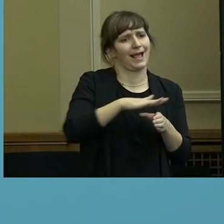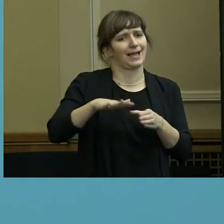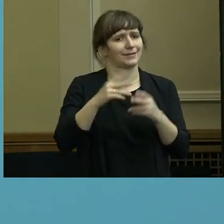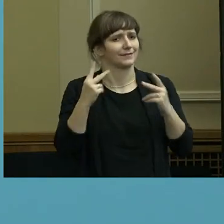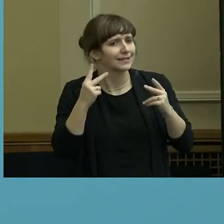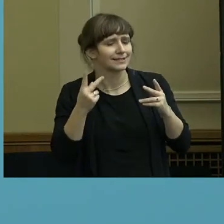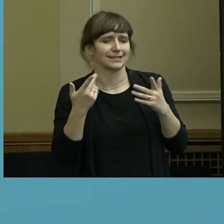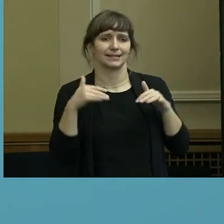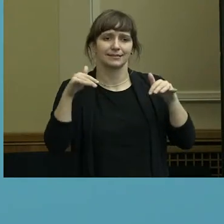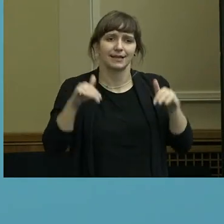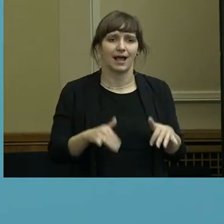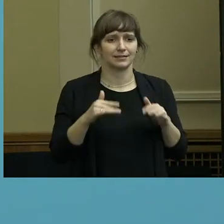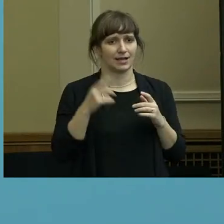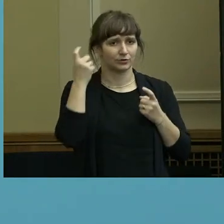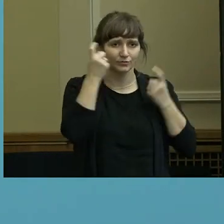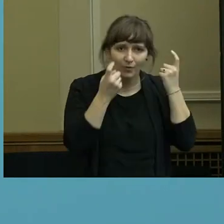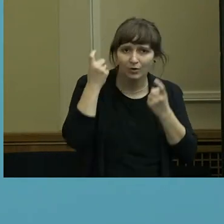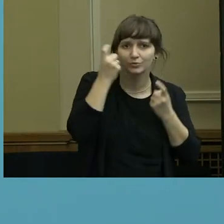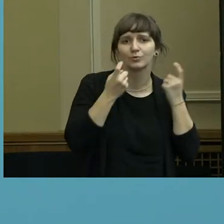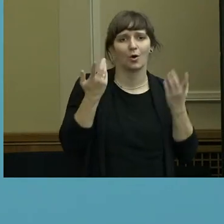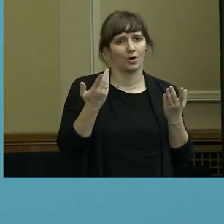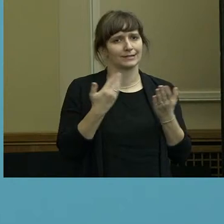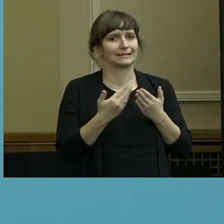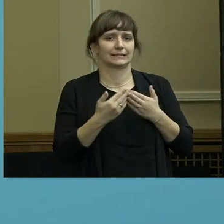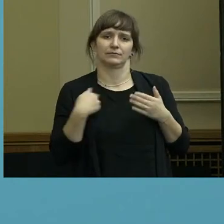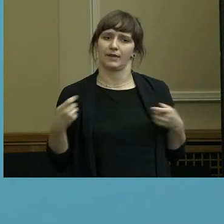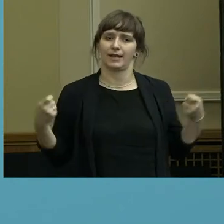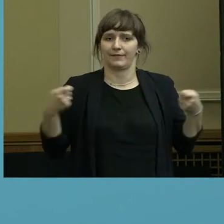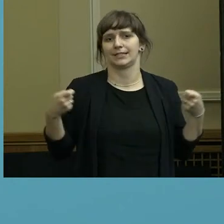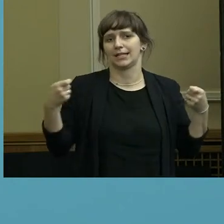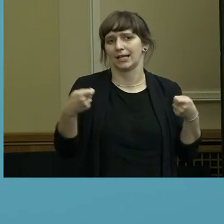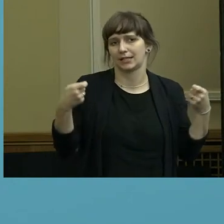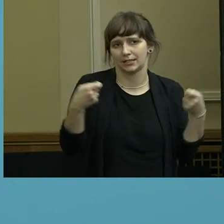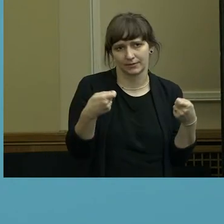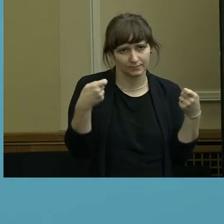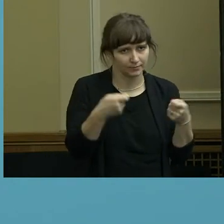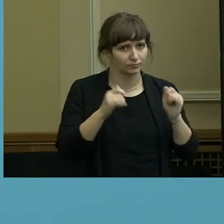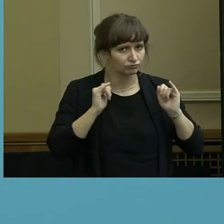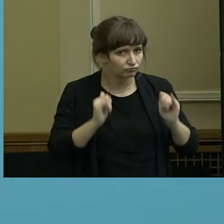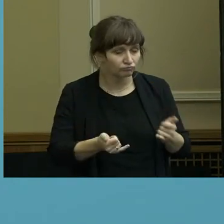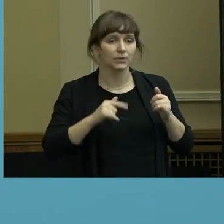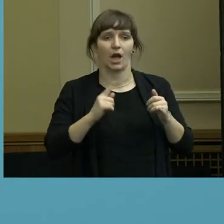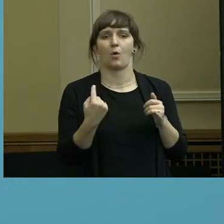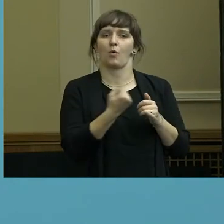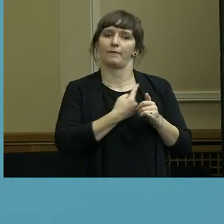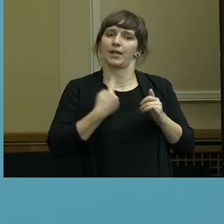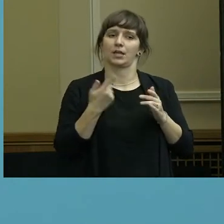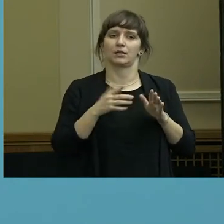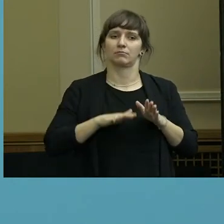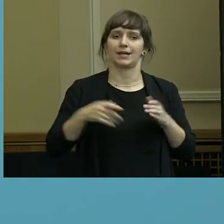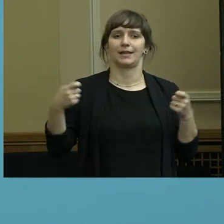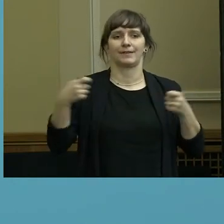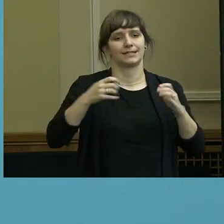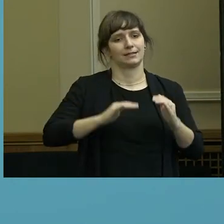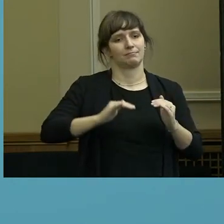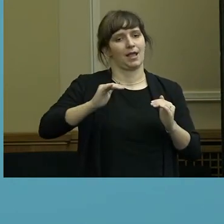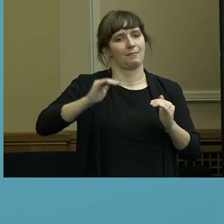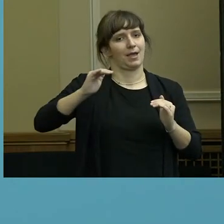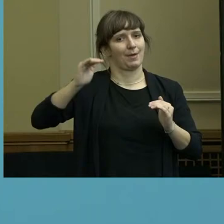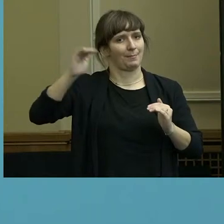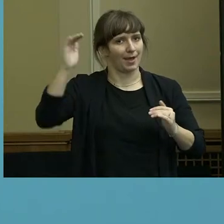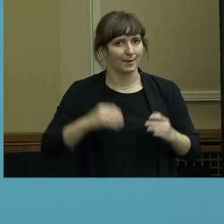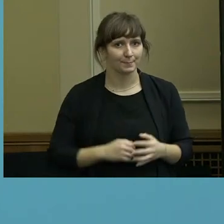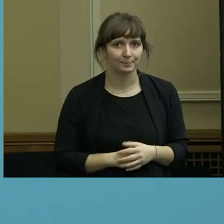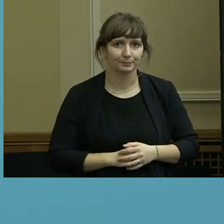Daseinsvorsorge, dass wir dort investieren, dass wir dort auch wachsend investieren und